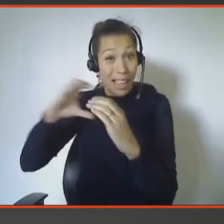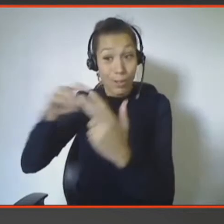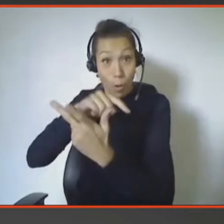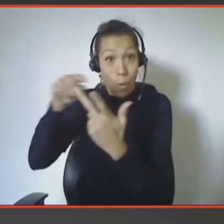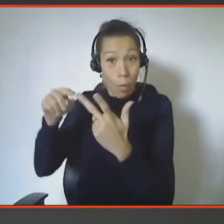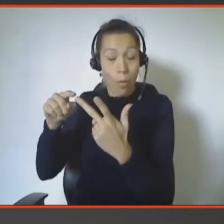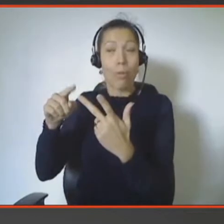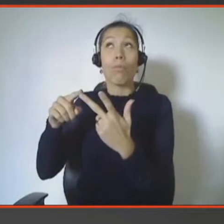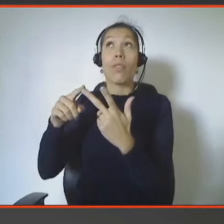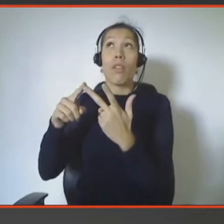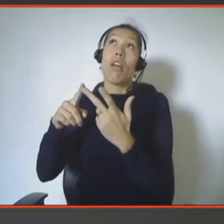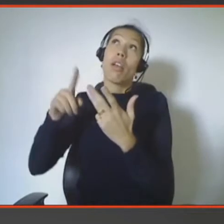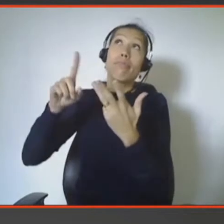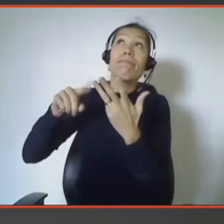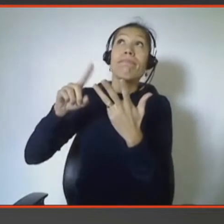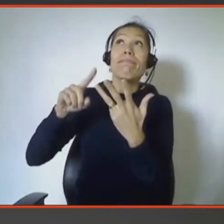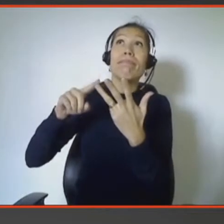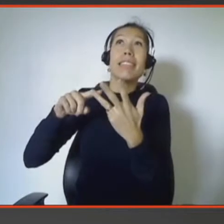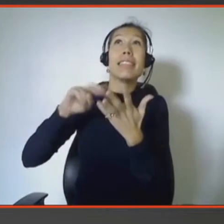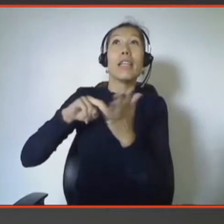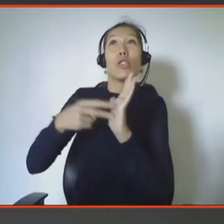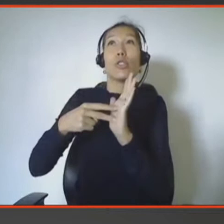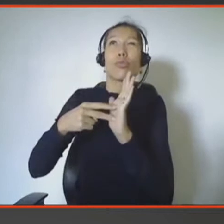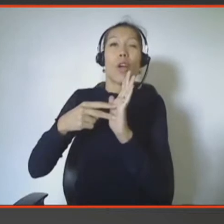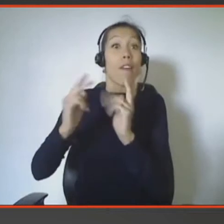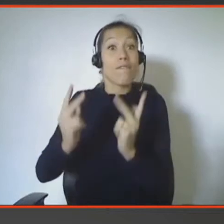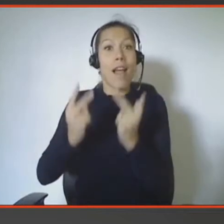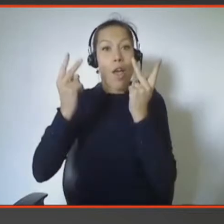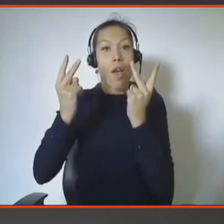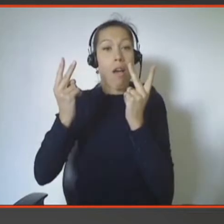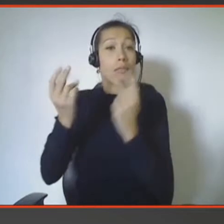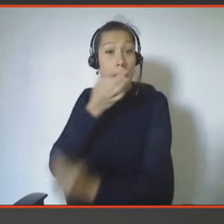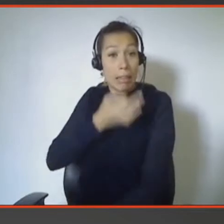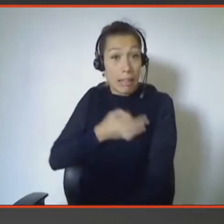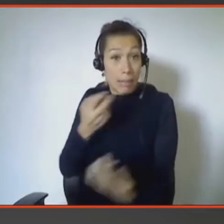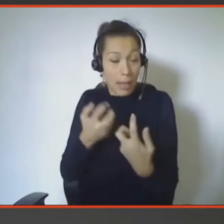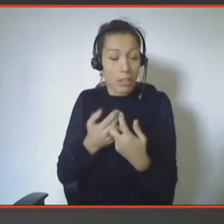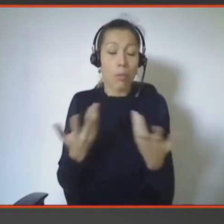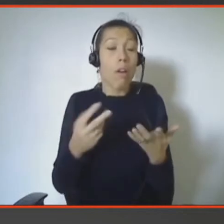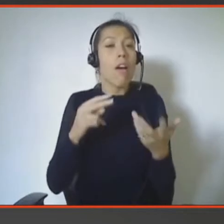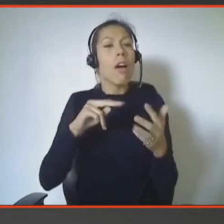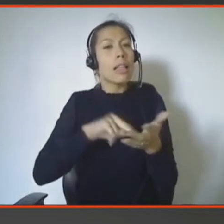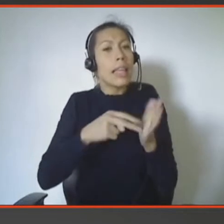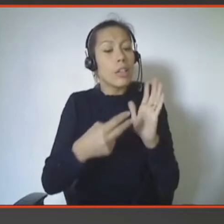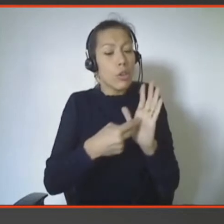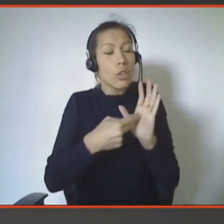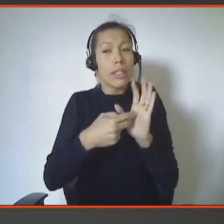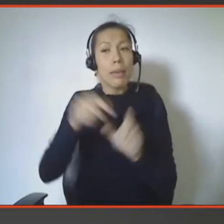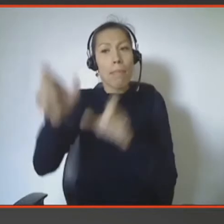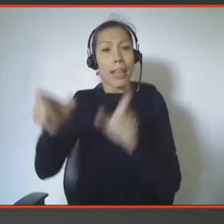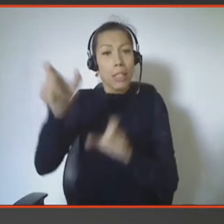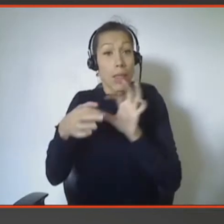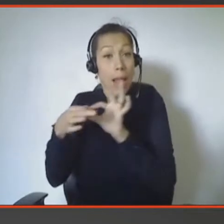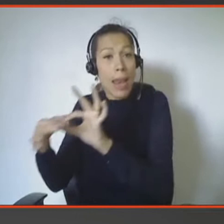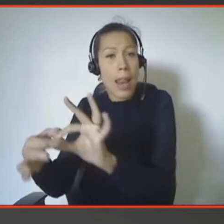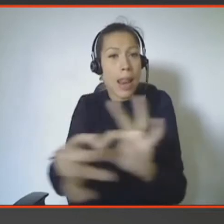pas des technologies, mais plutôt des valeurs. Donc, ils ont dit des technologies qui relient les gens les uns aux autres, des technologies qui